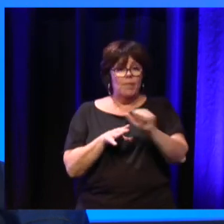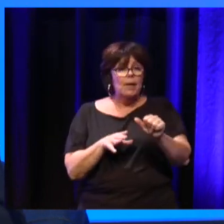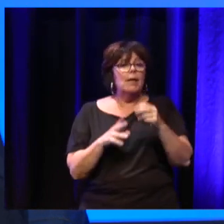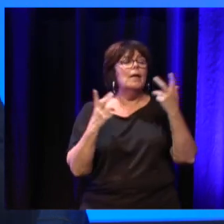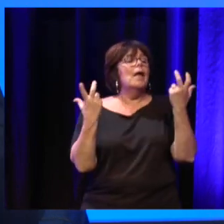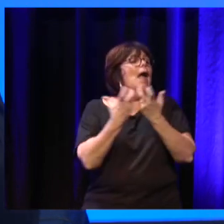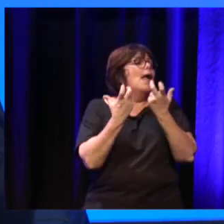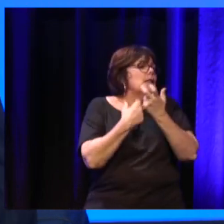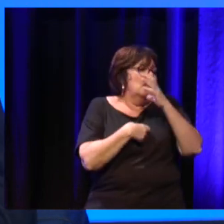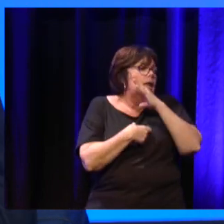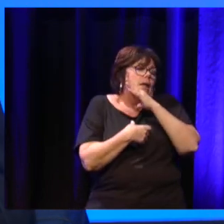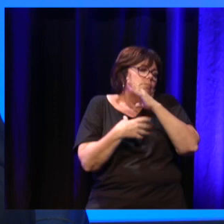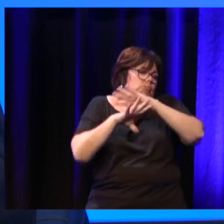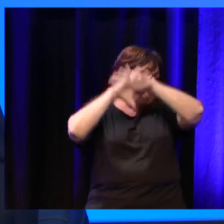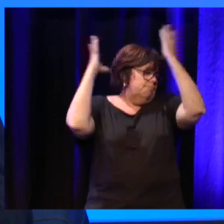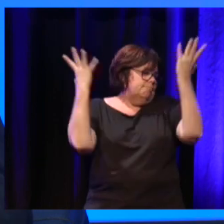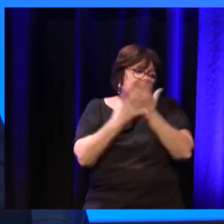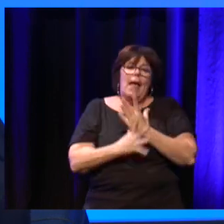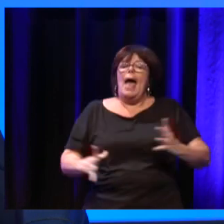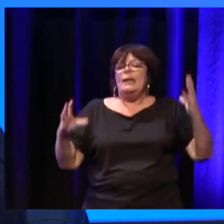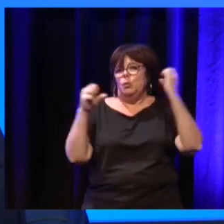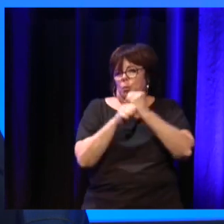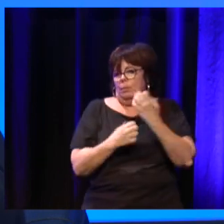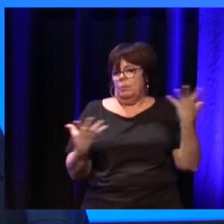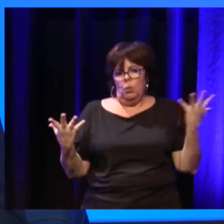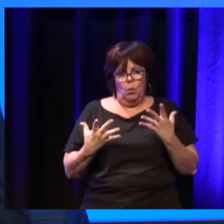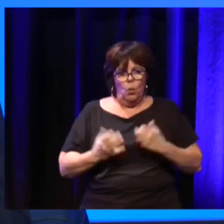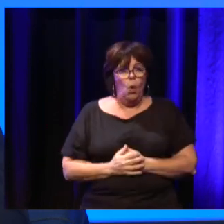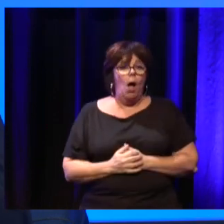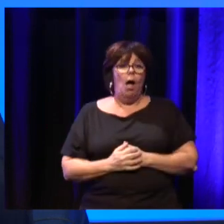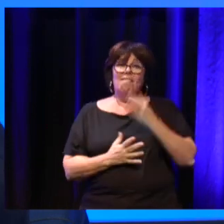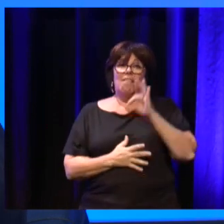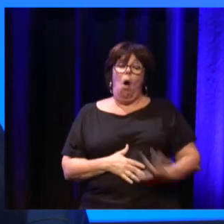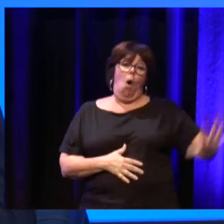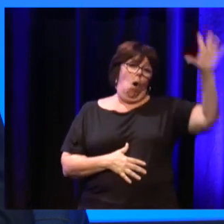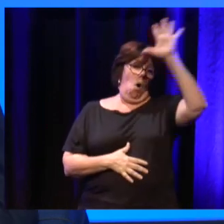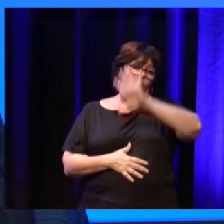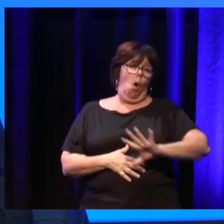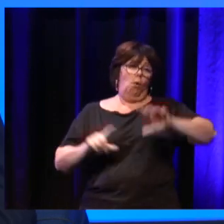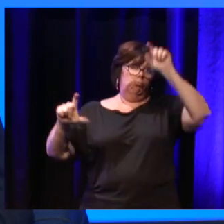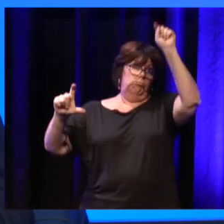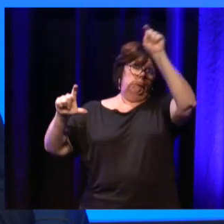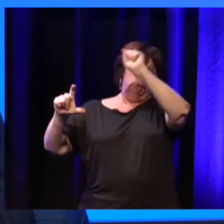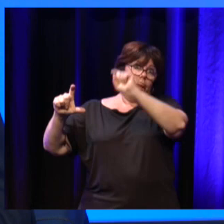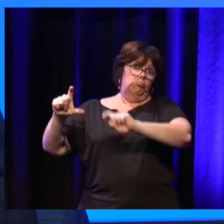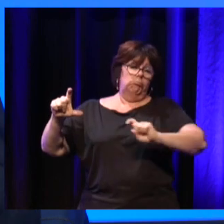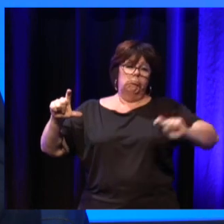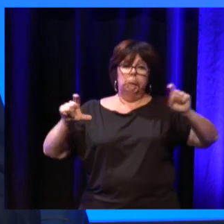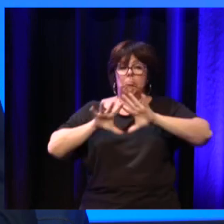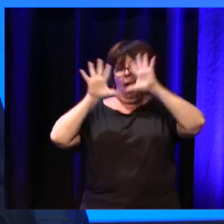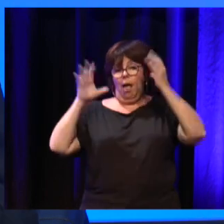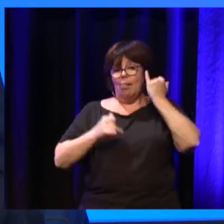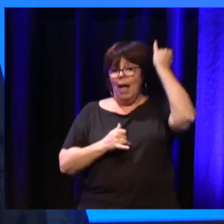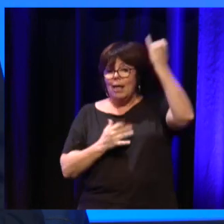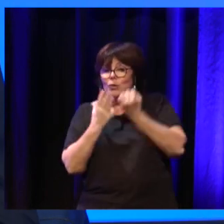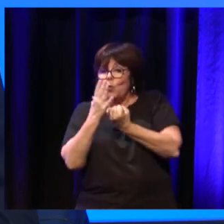amies des aînés, enfin, tout ça pour vous dire, ou Métropole-Edente, tout ça pour vous dire que sur des territoires, il existe énormément d'initiatives. Et l'idée,